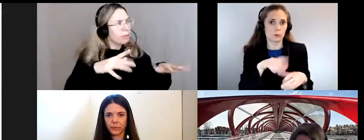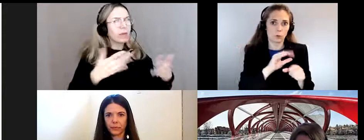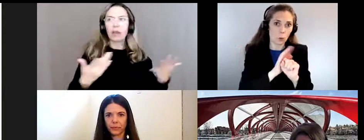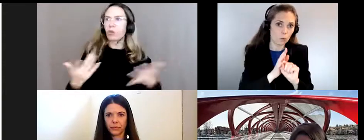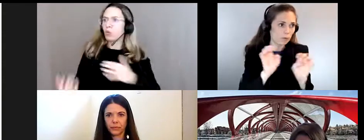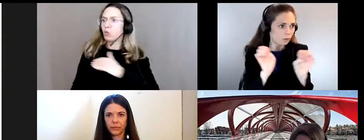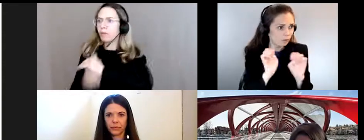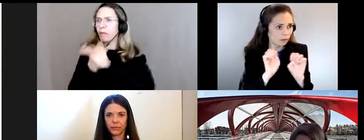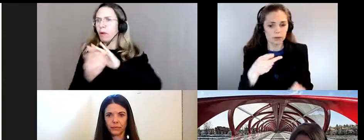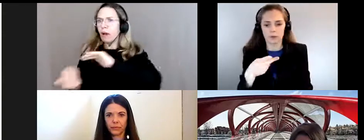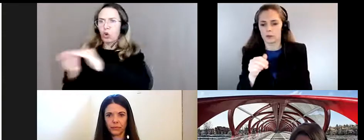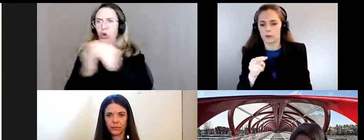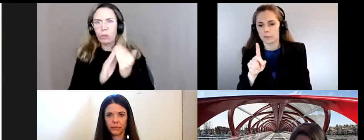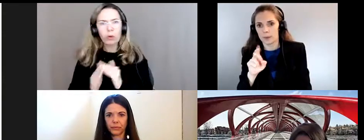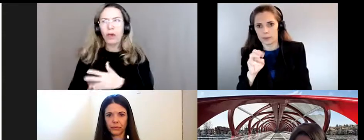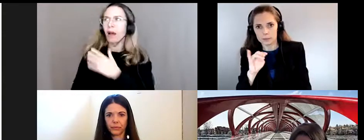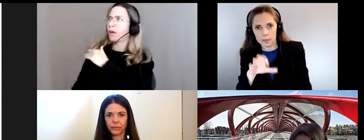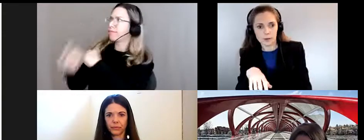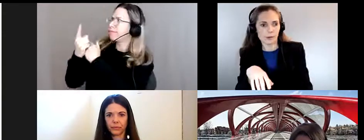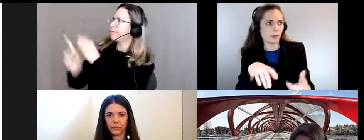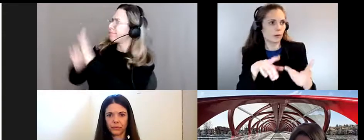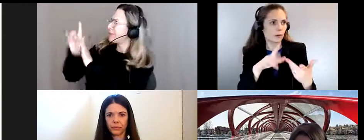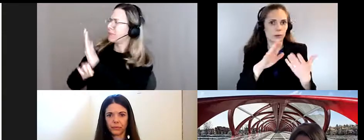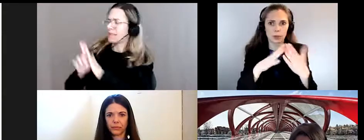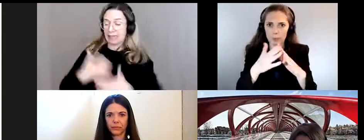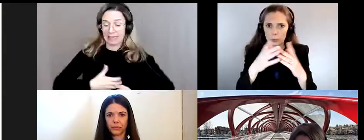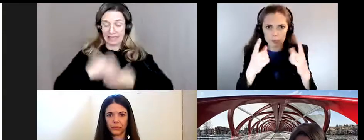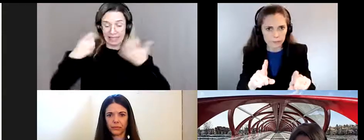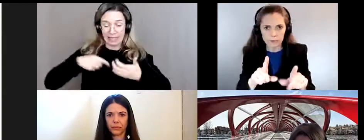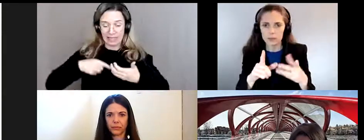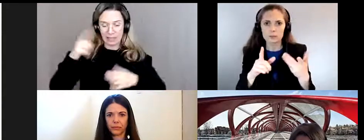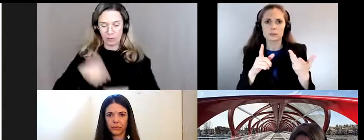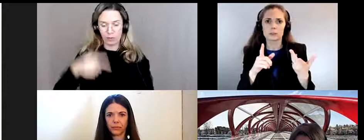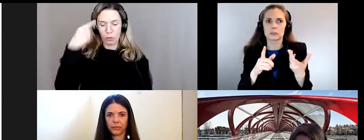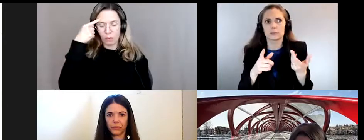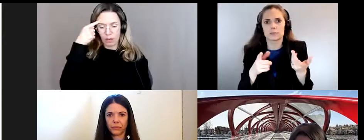événement communautaire d'un événement climatique c'est important d'y penser.